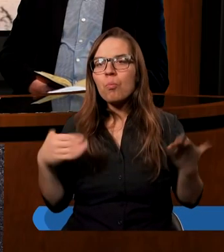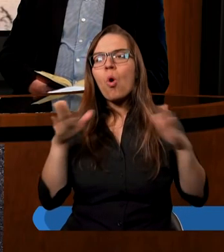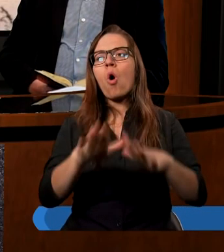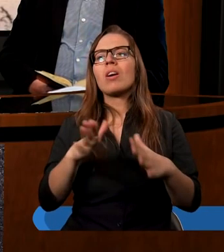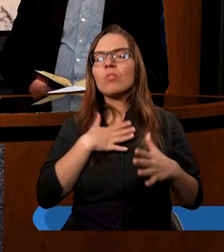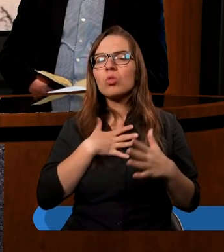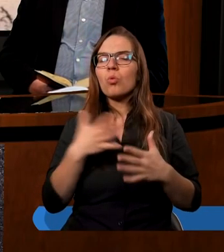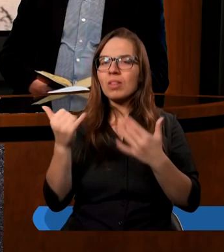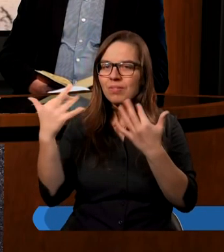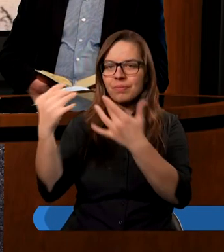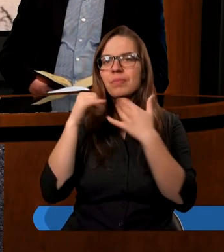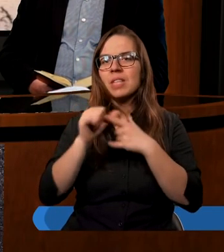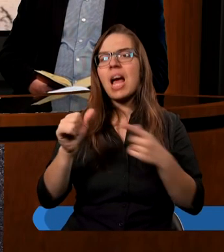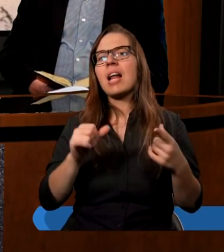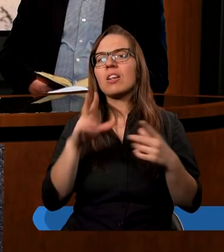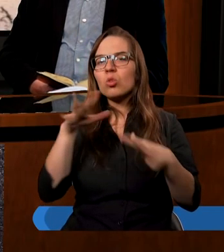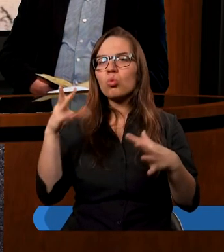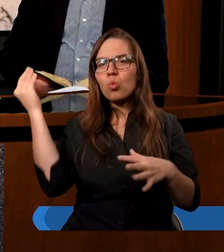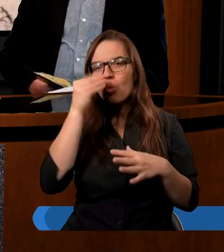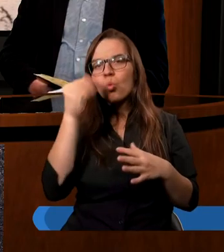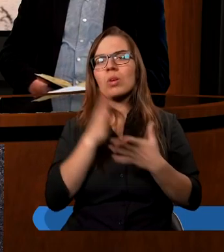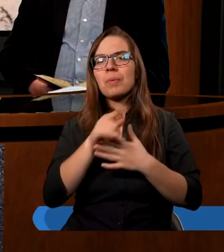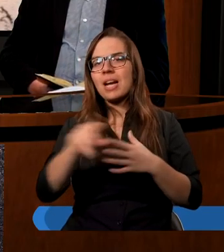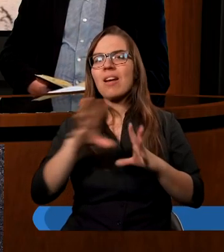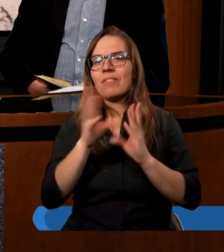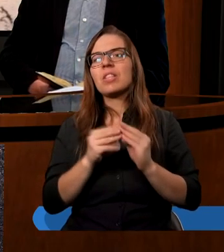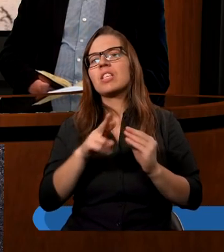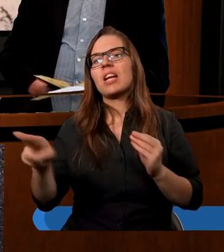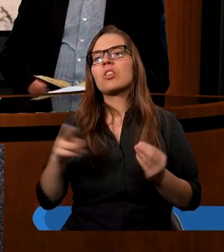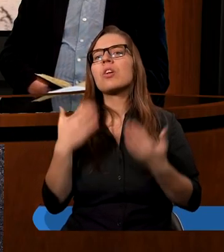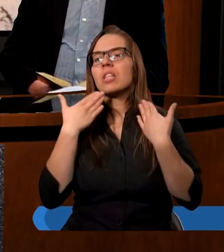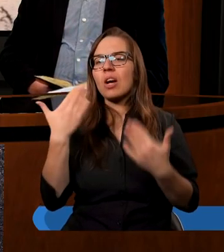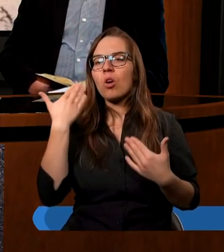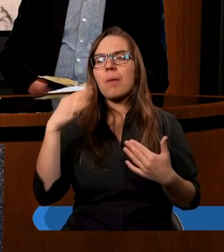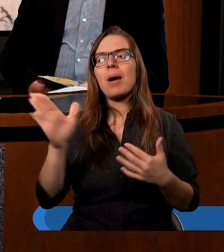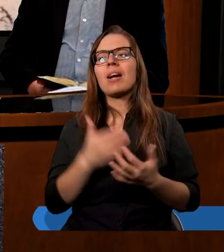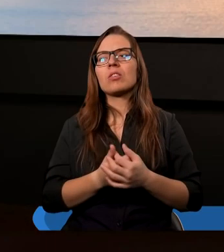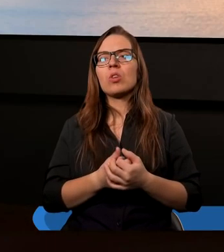są cudowne doświadczenia i warto oprzeć się na tych doświadczeniach ludzi. Dziękuję bardzo.